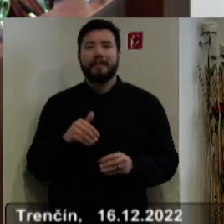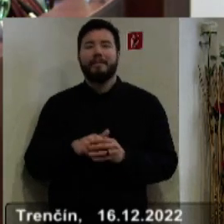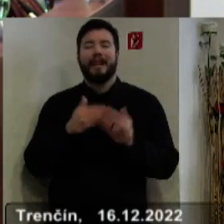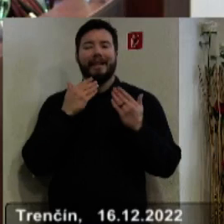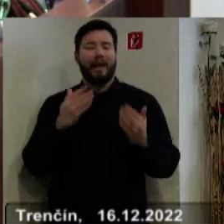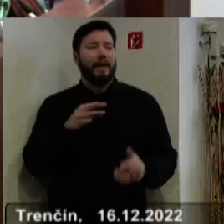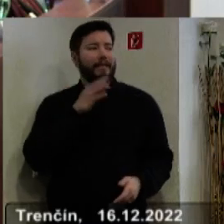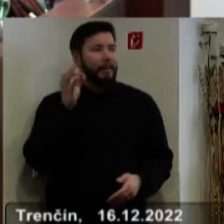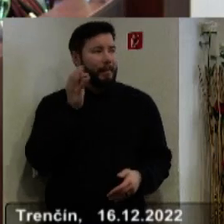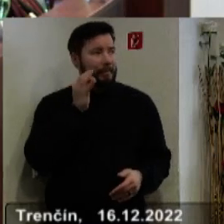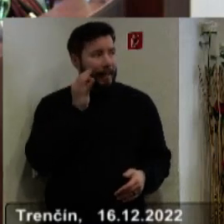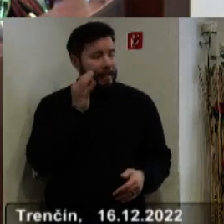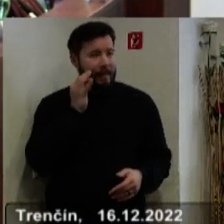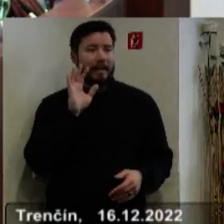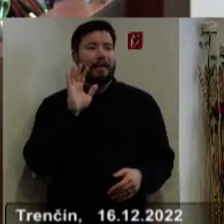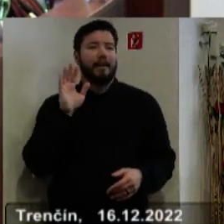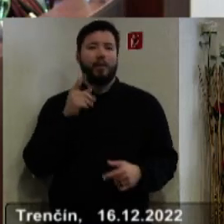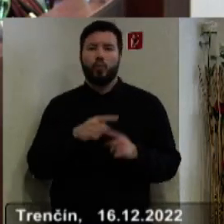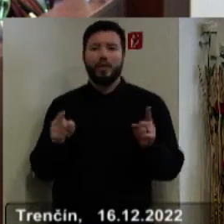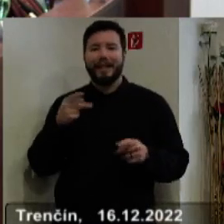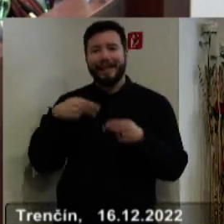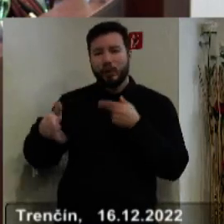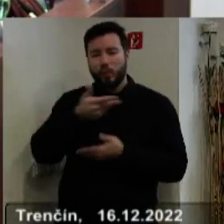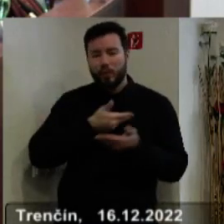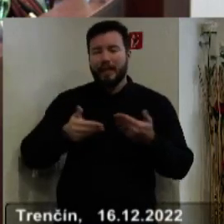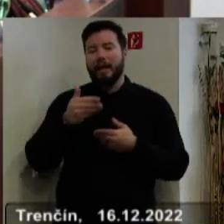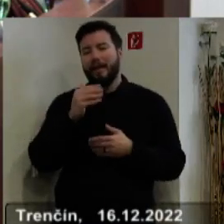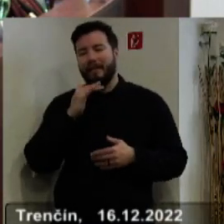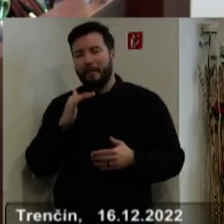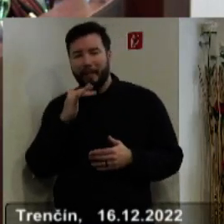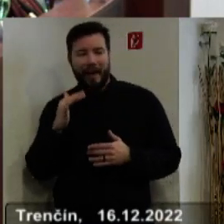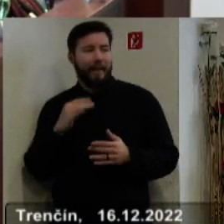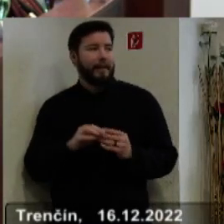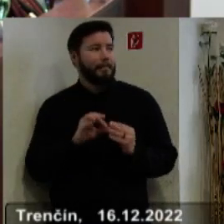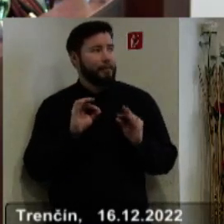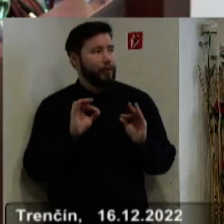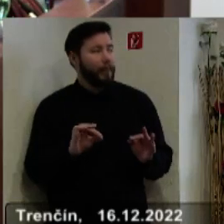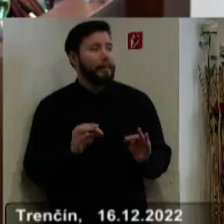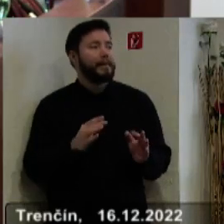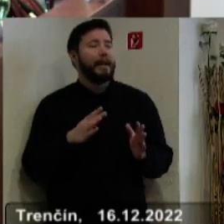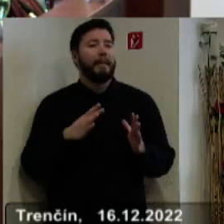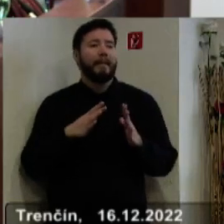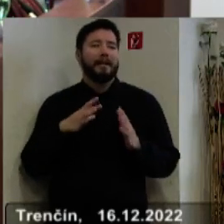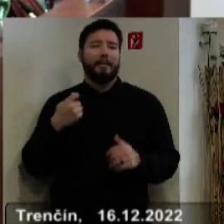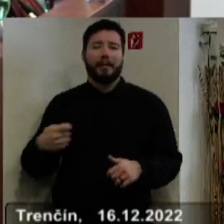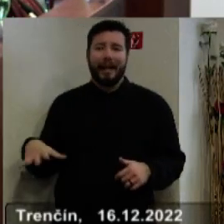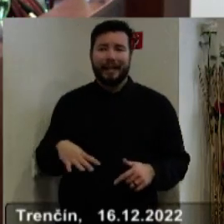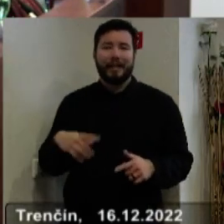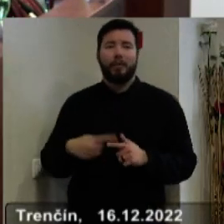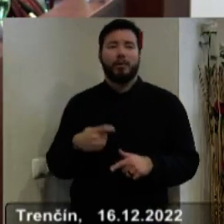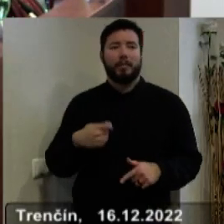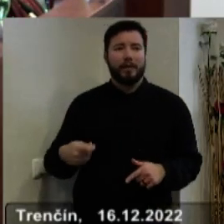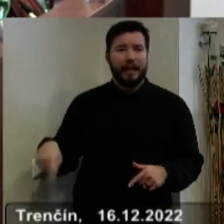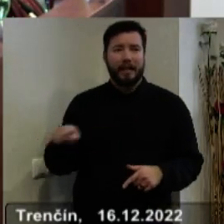ďakujem pekne za vystúpenia v diskusii k návrhu rozpočtu na roky 2023-2025 a budeme, pane poslankyne, pani